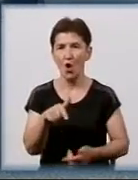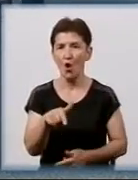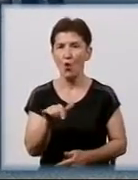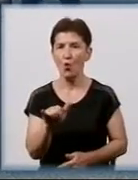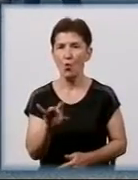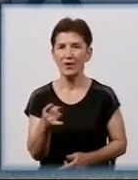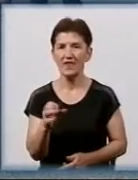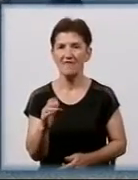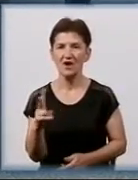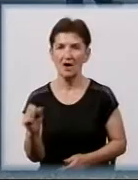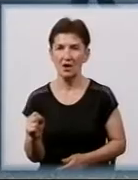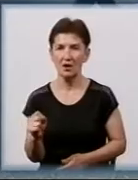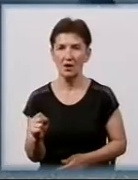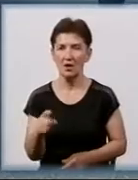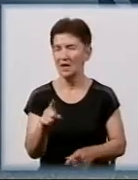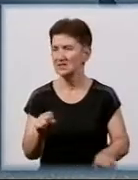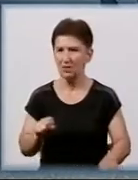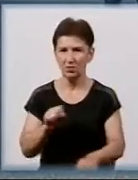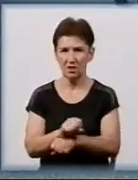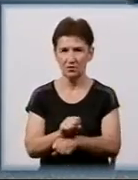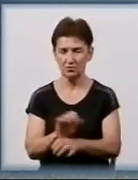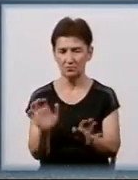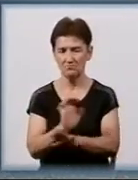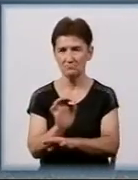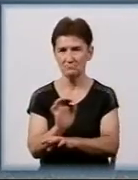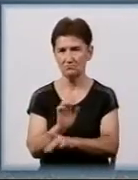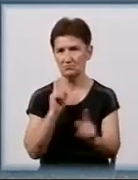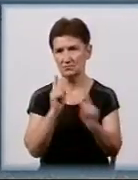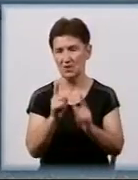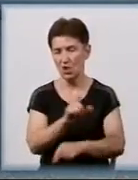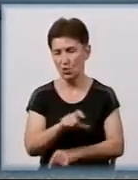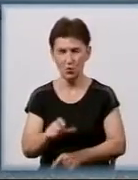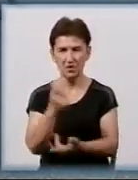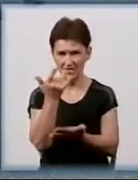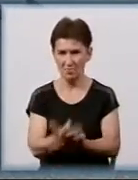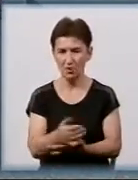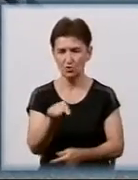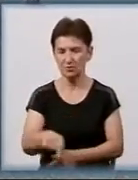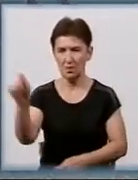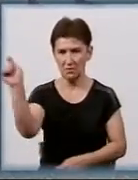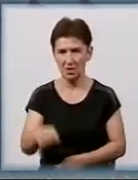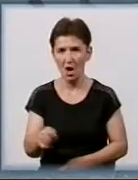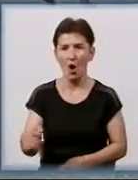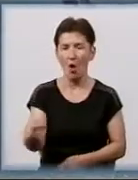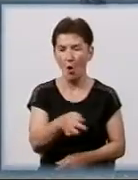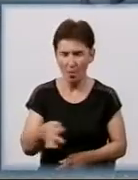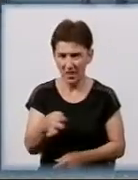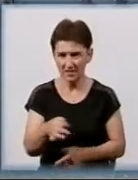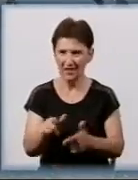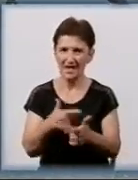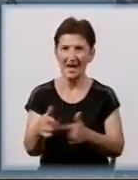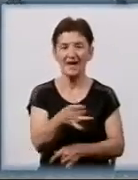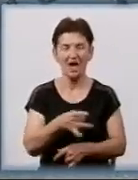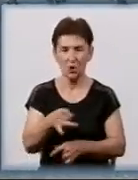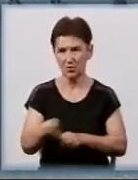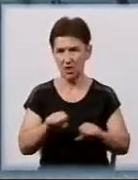району. Від чого заблокований рух автотранспорту. Люди вимагають, аби сюди приїхало обласне та районне керівництво та